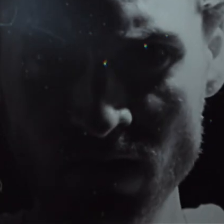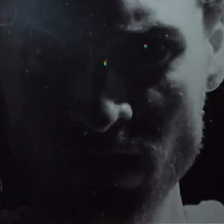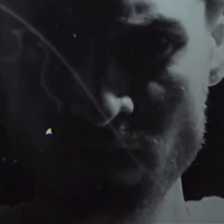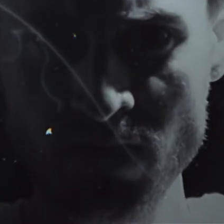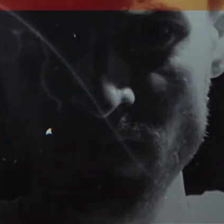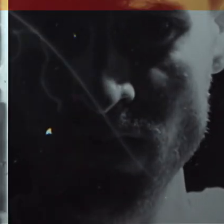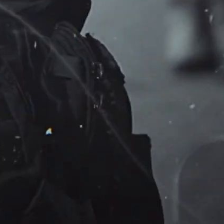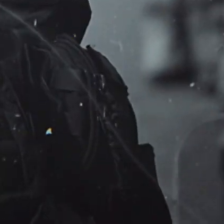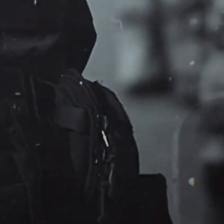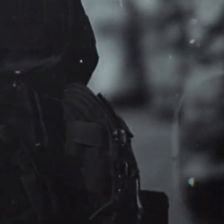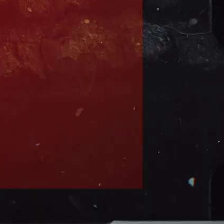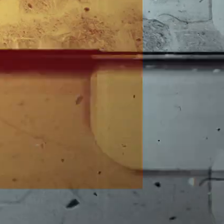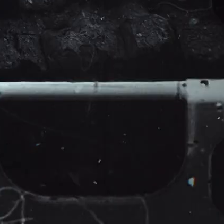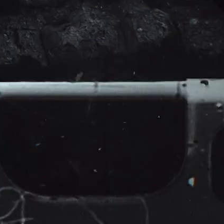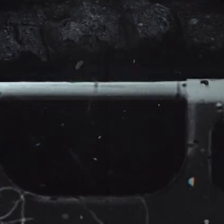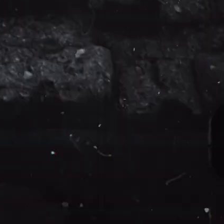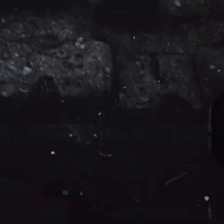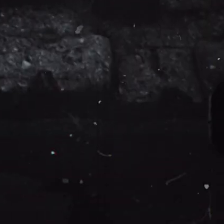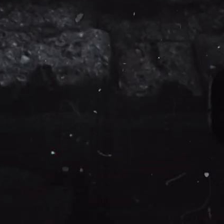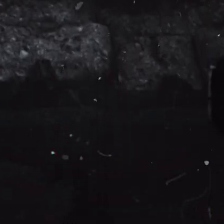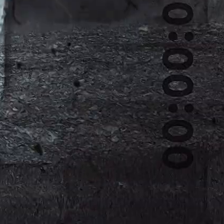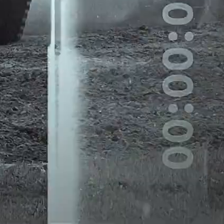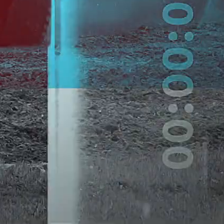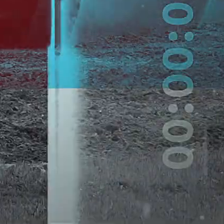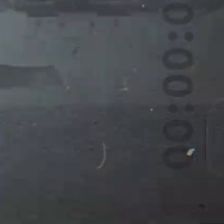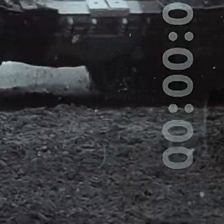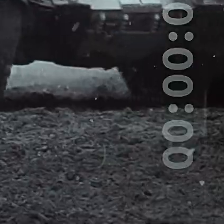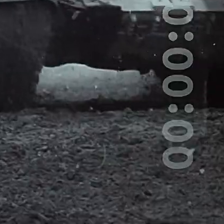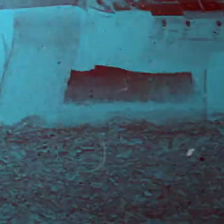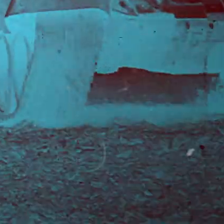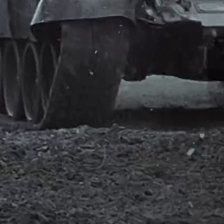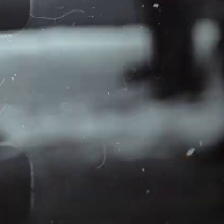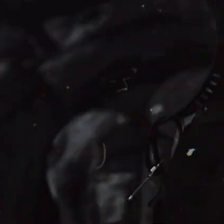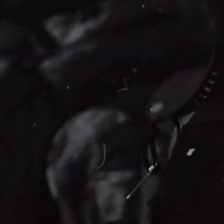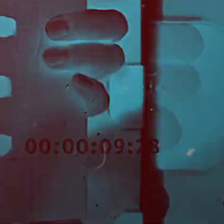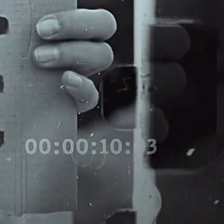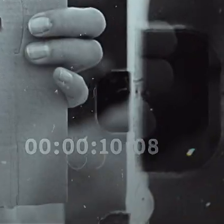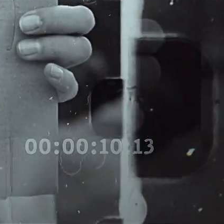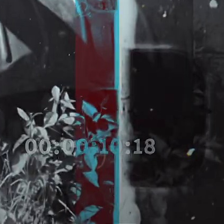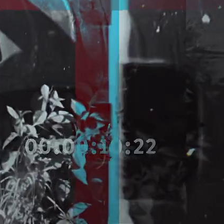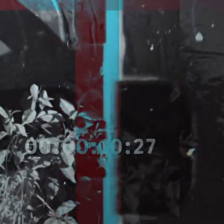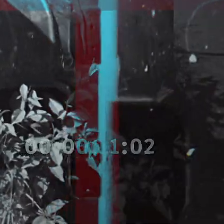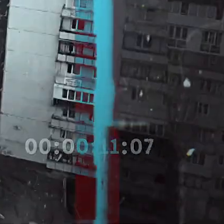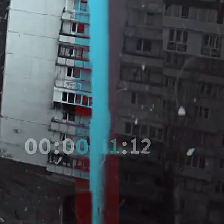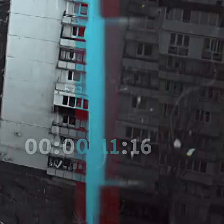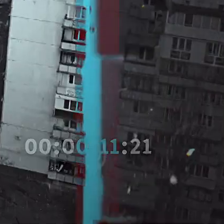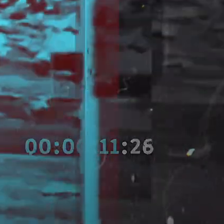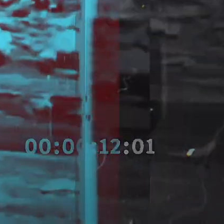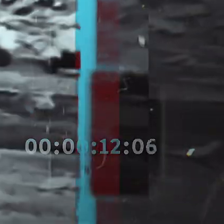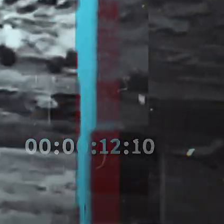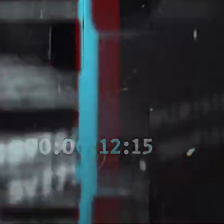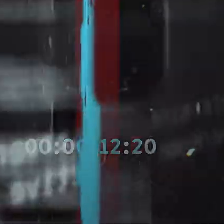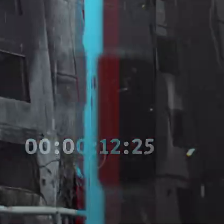Viskas galėtų būti gerai, jei nebūtų daip kaip yra, tu prašiai